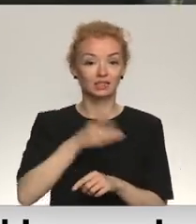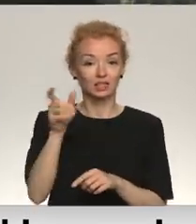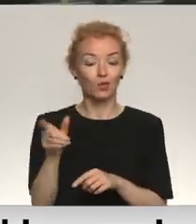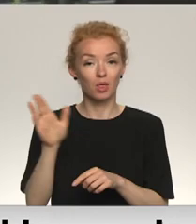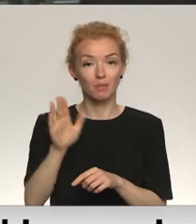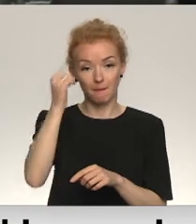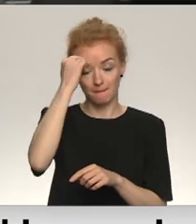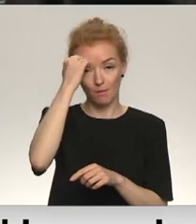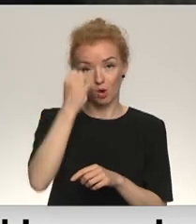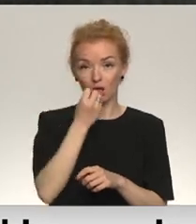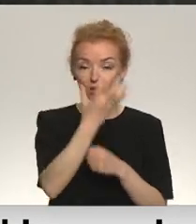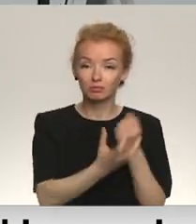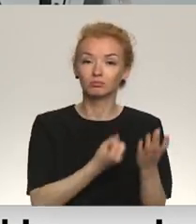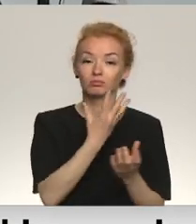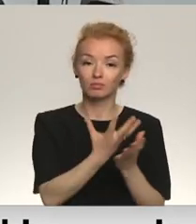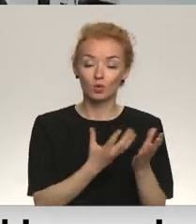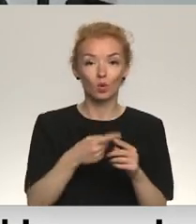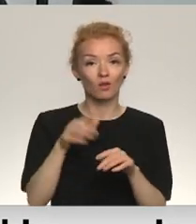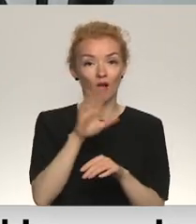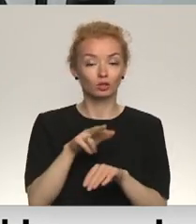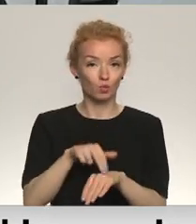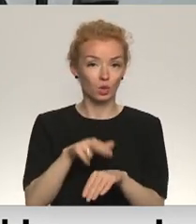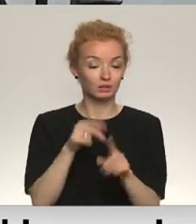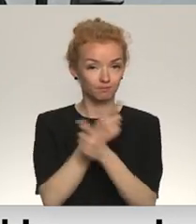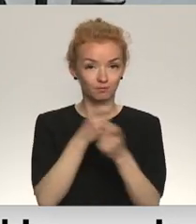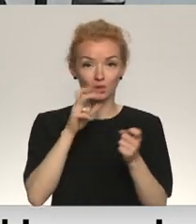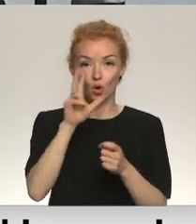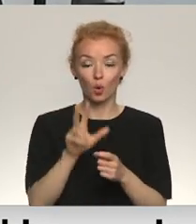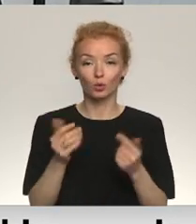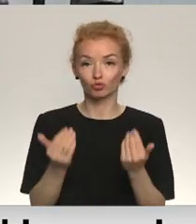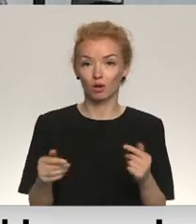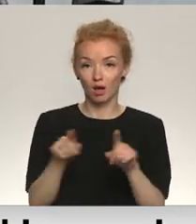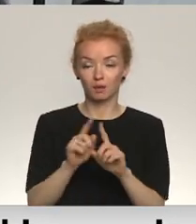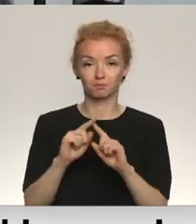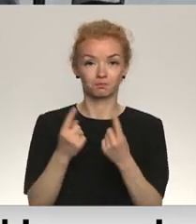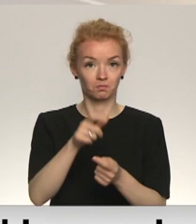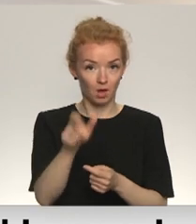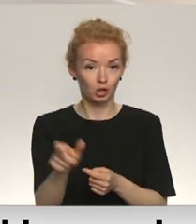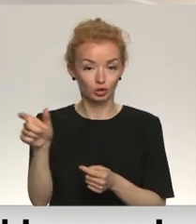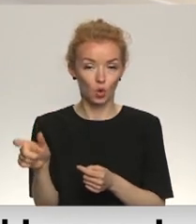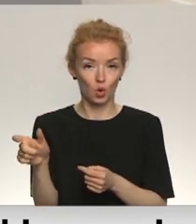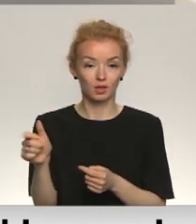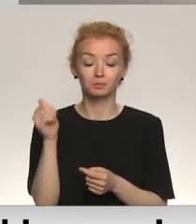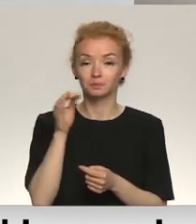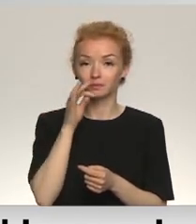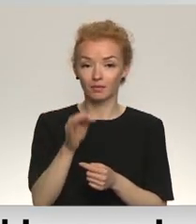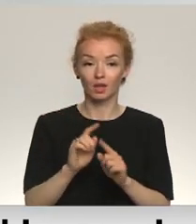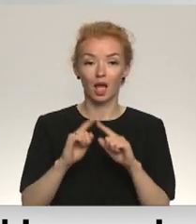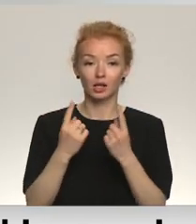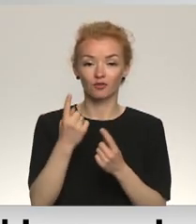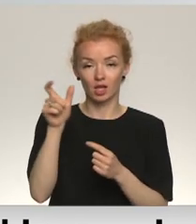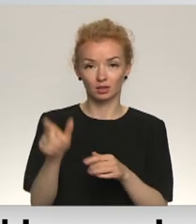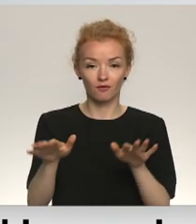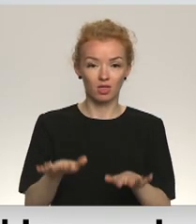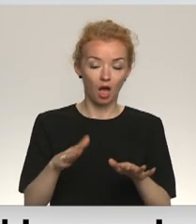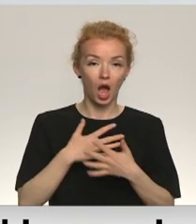pie memoriāla nolika visas dienas garumā. Valsts policija informēja, ka Daugavpilī šodien arī aizturēts vairākas personas. Ir aizturēts viens vietējais aktīzes,